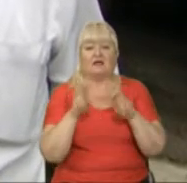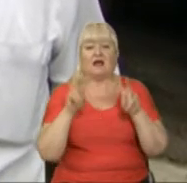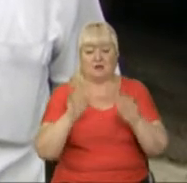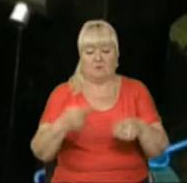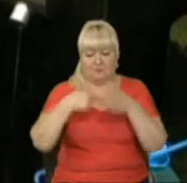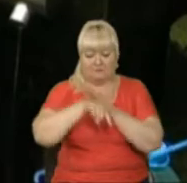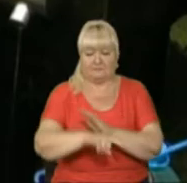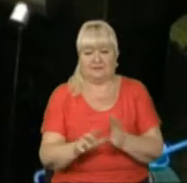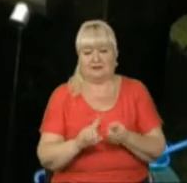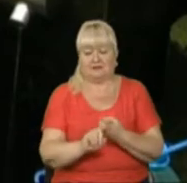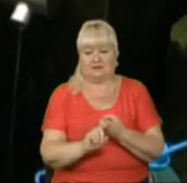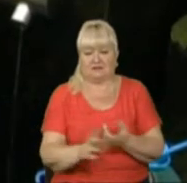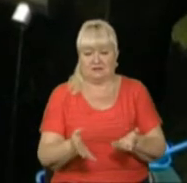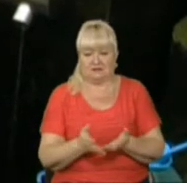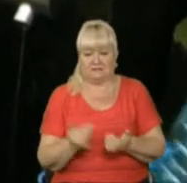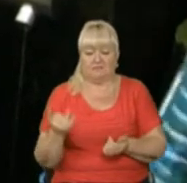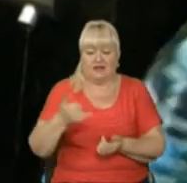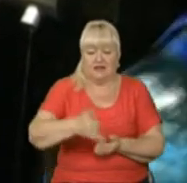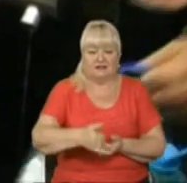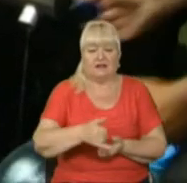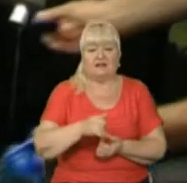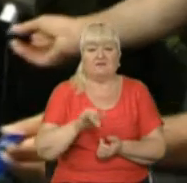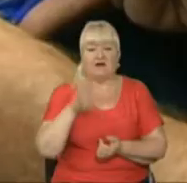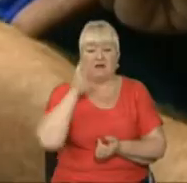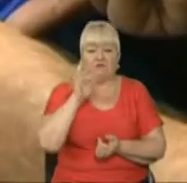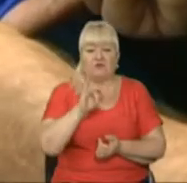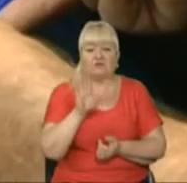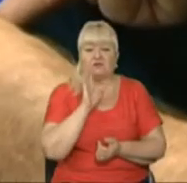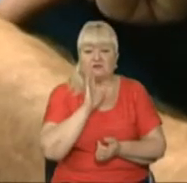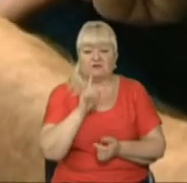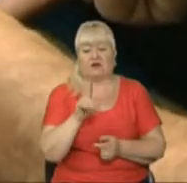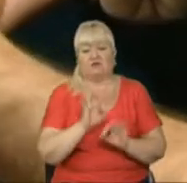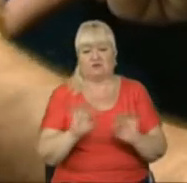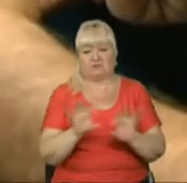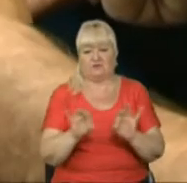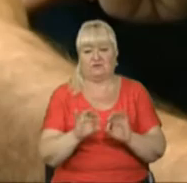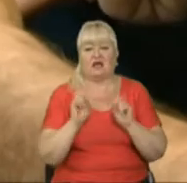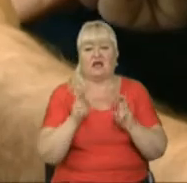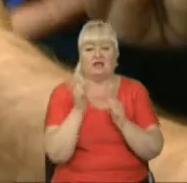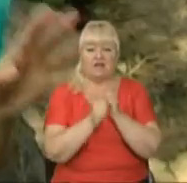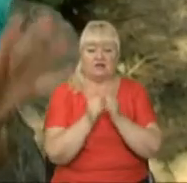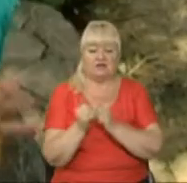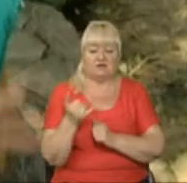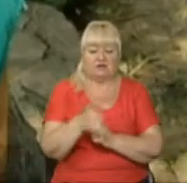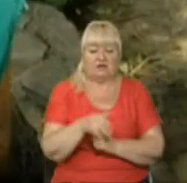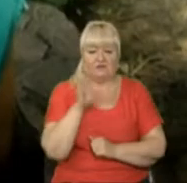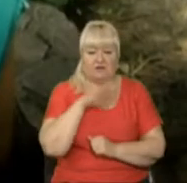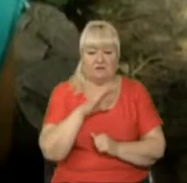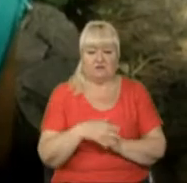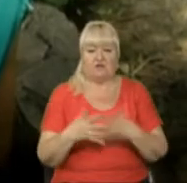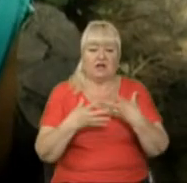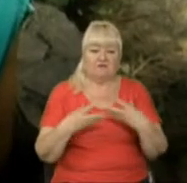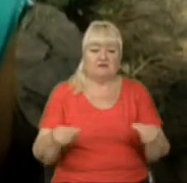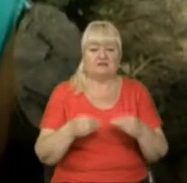щось заразити. Набирає воду в джерелі Іллю Янка Ірина Іноземцева. Жінка розповідає, як часто набирає тут воду. Весна,